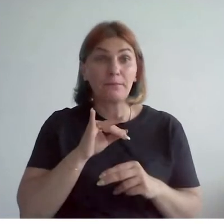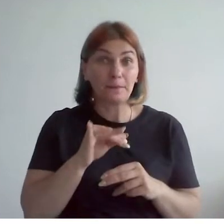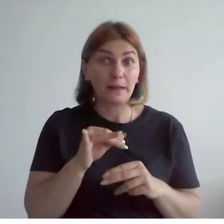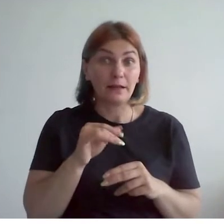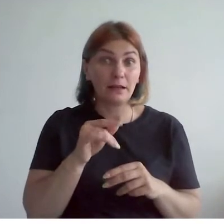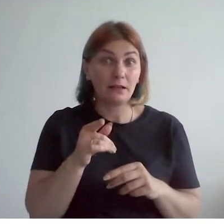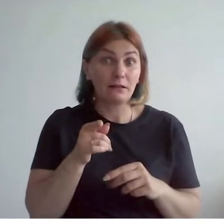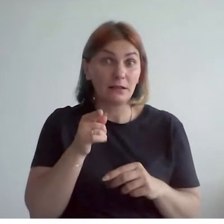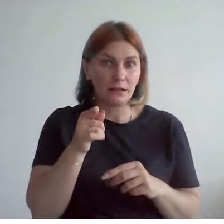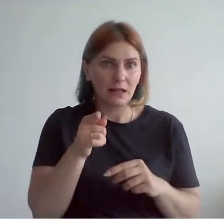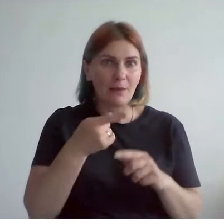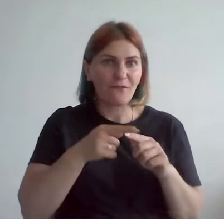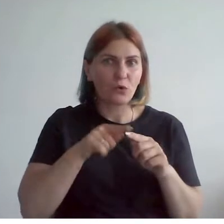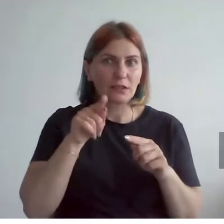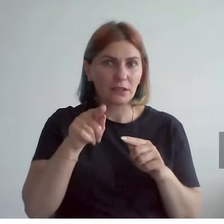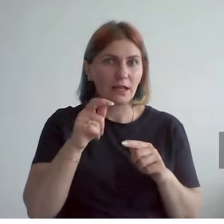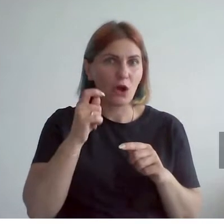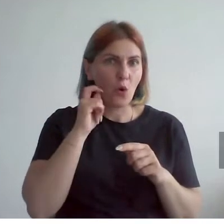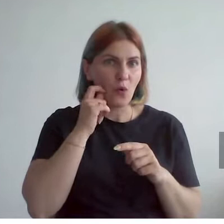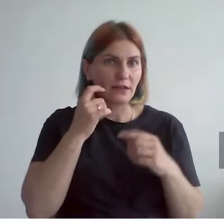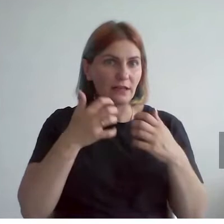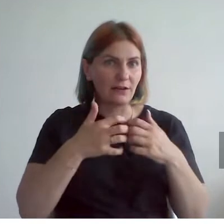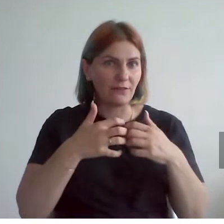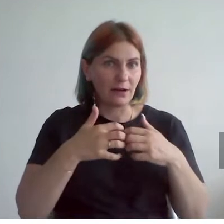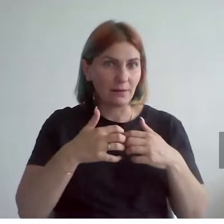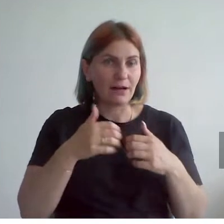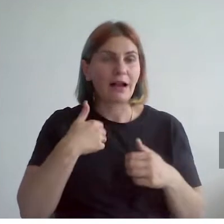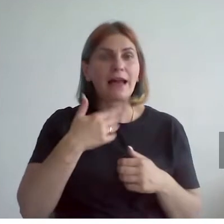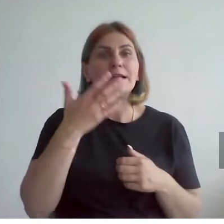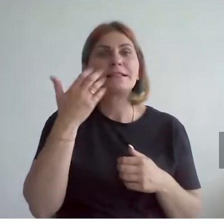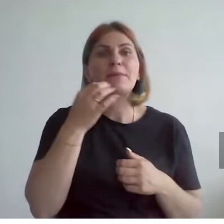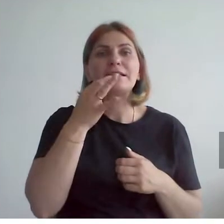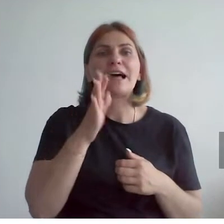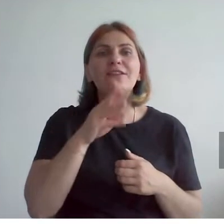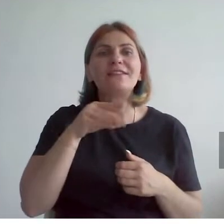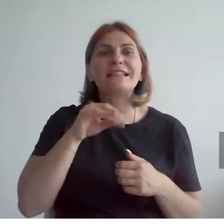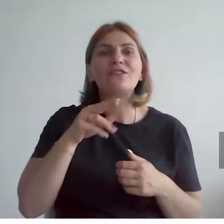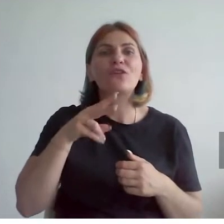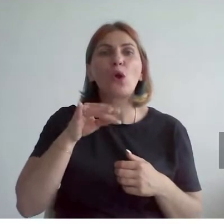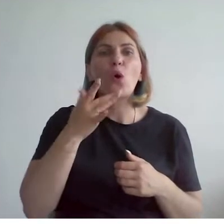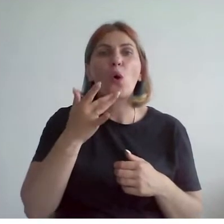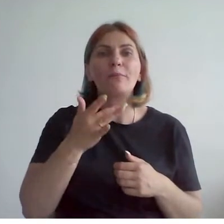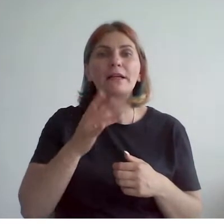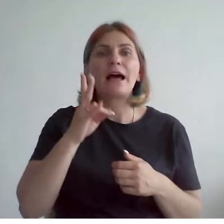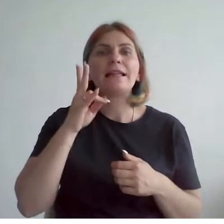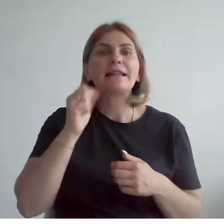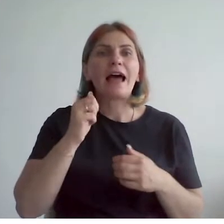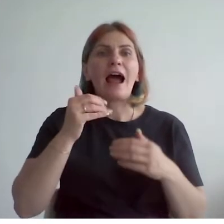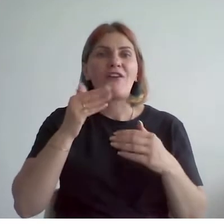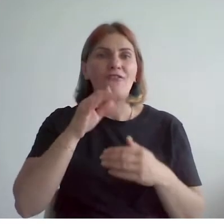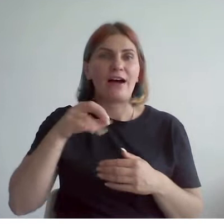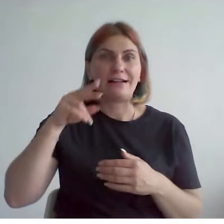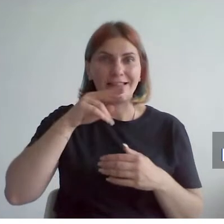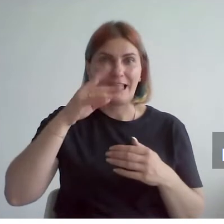там, на территории этой кондитерской фабрики, забыла упомянуть в тифлокомментарии, простите, что на фасаде здания, на самом верху на